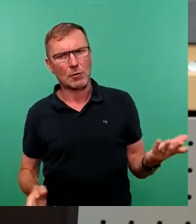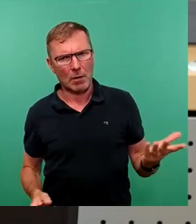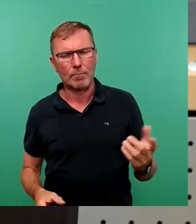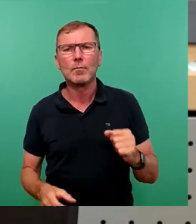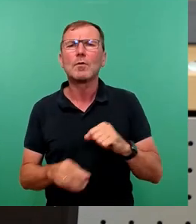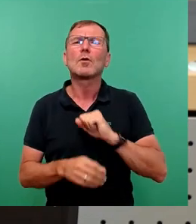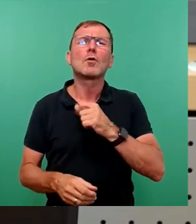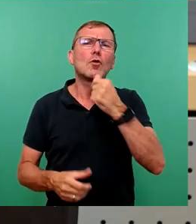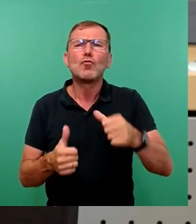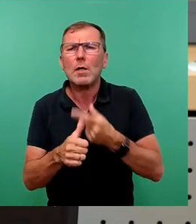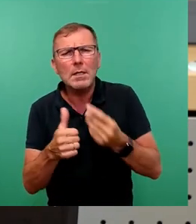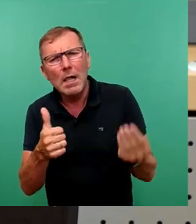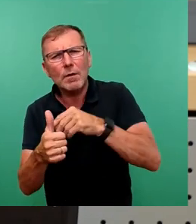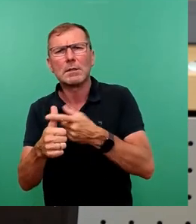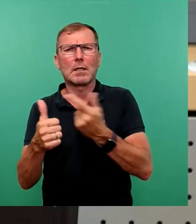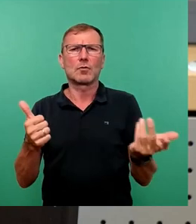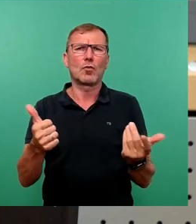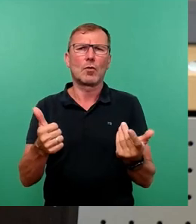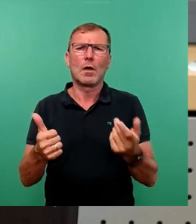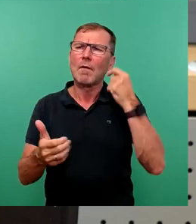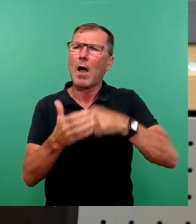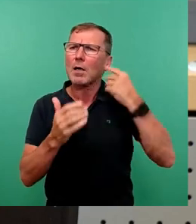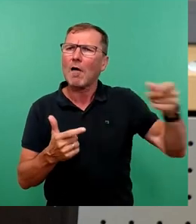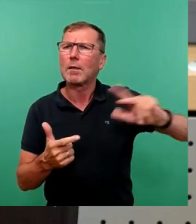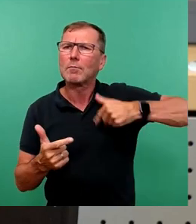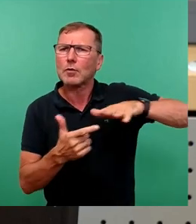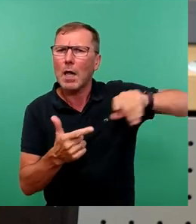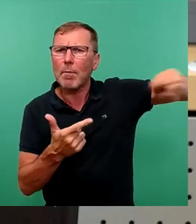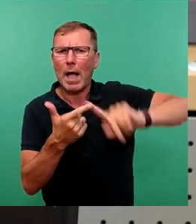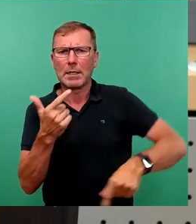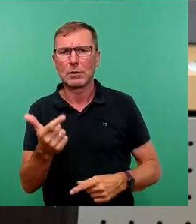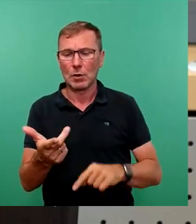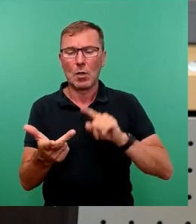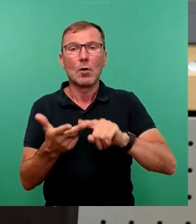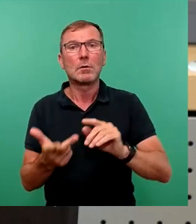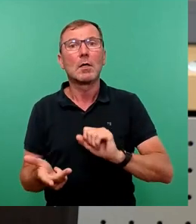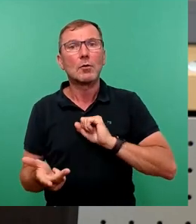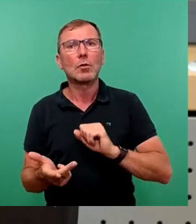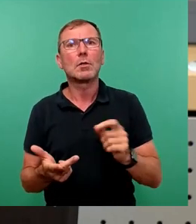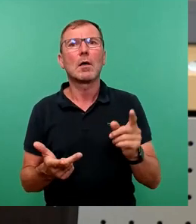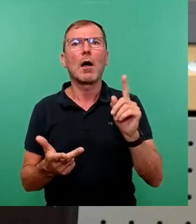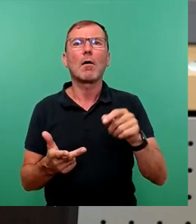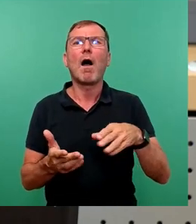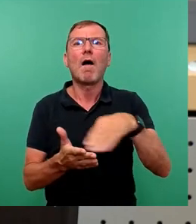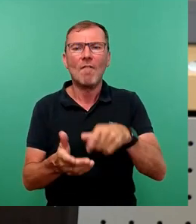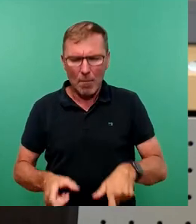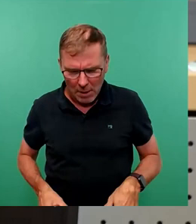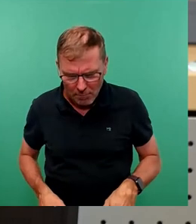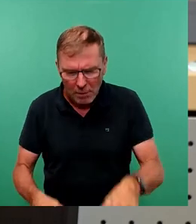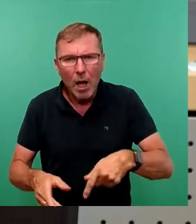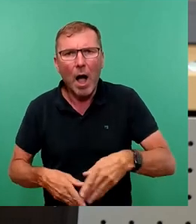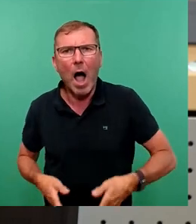Jugendhilfe, dazu gehört natürlich auch die Frau Kaufmann im Sozialen und dazu gehört auch einfach farbig markierte Radwege und die normale